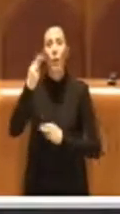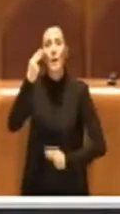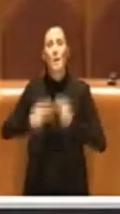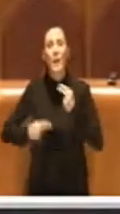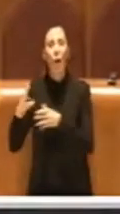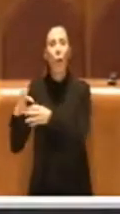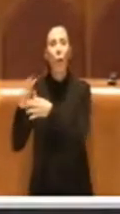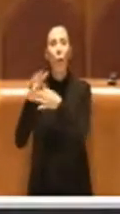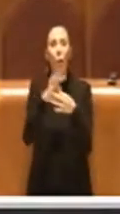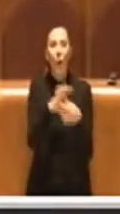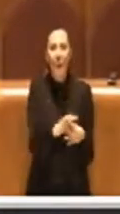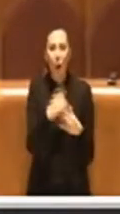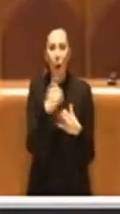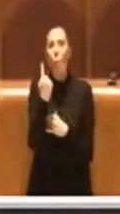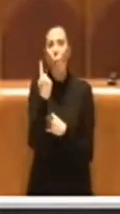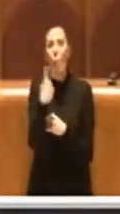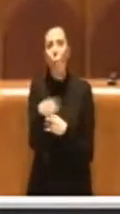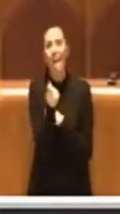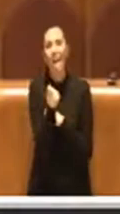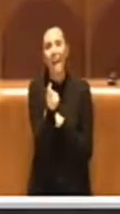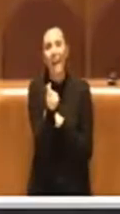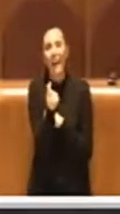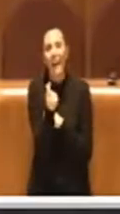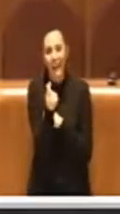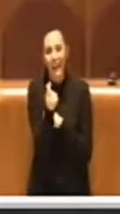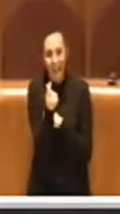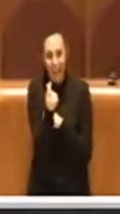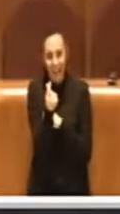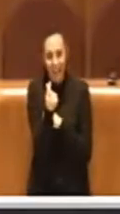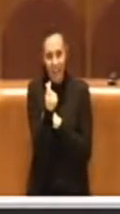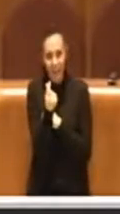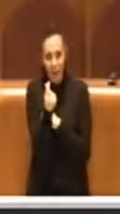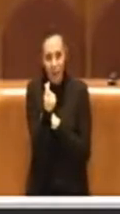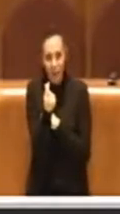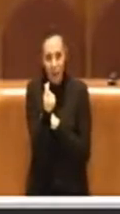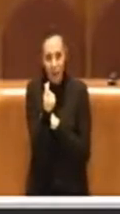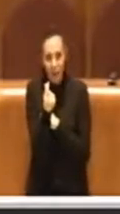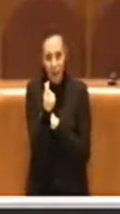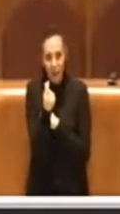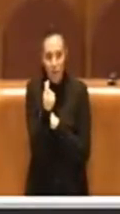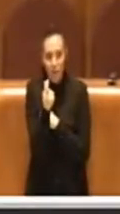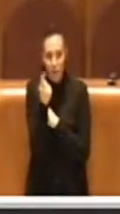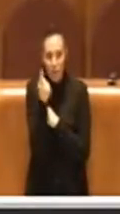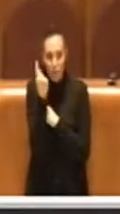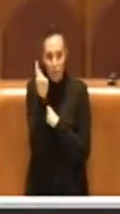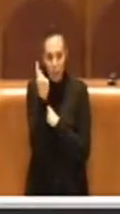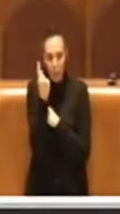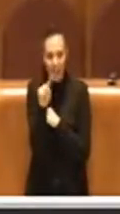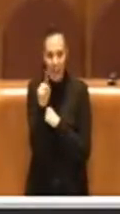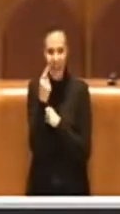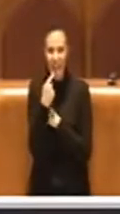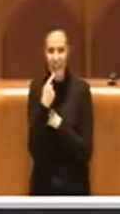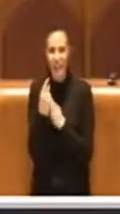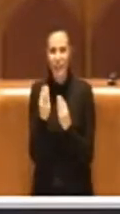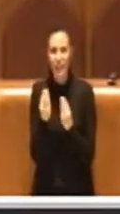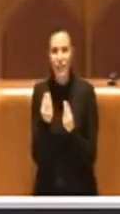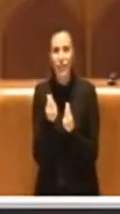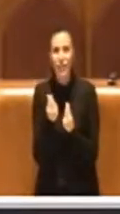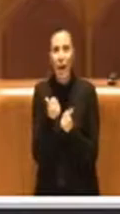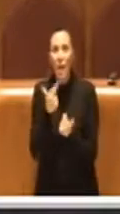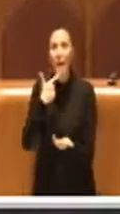a un credito per l'approvazione